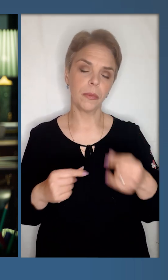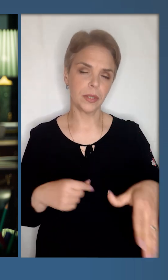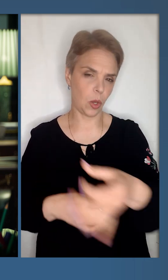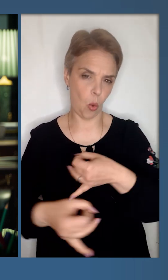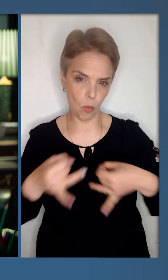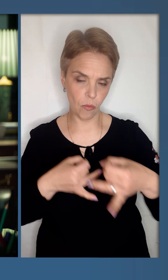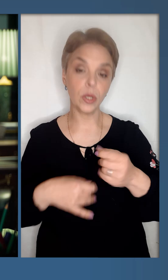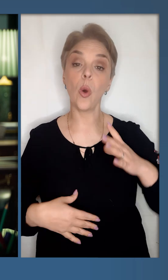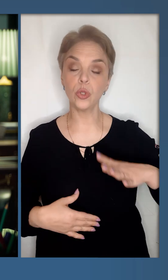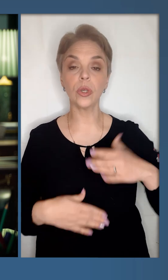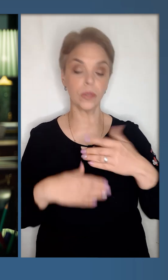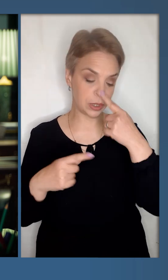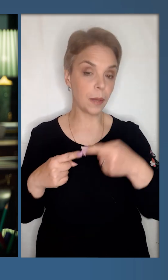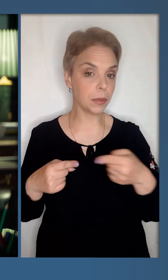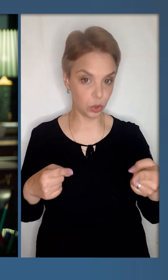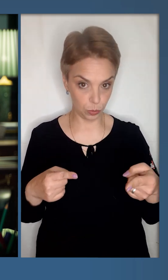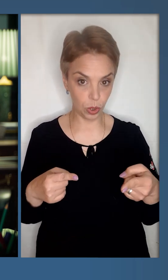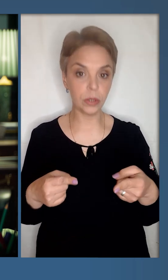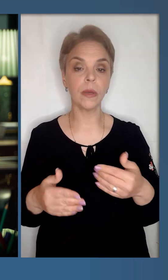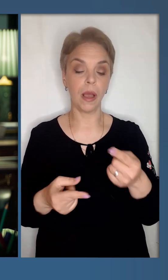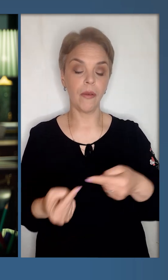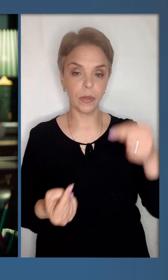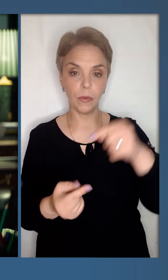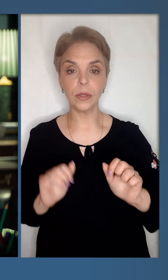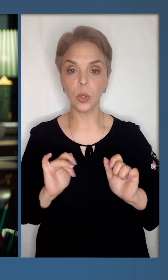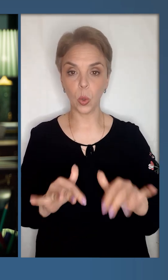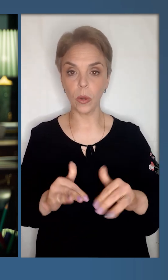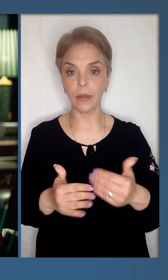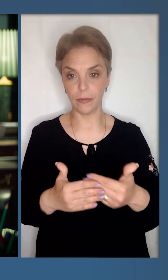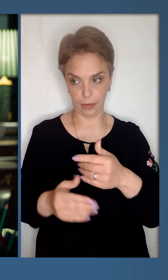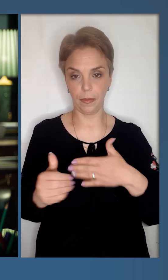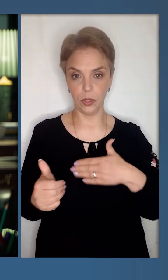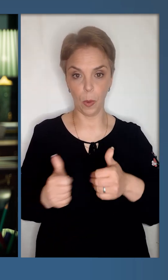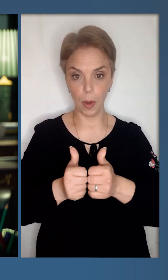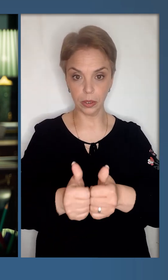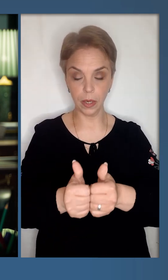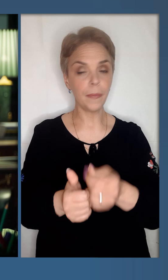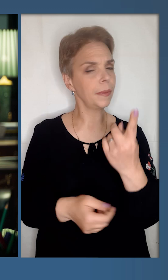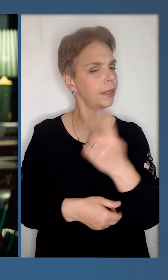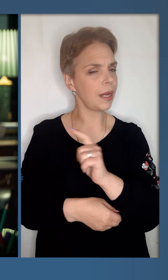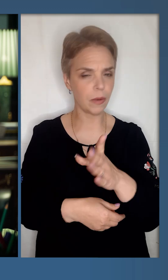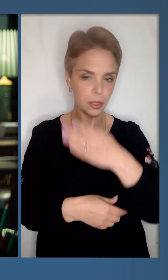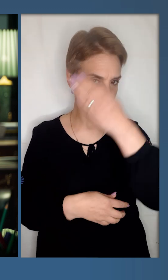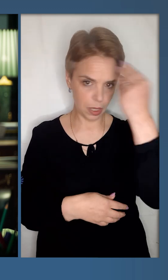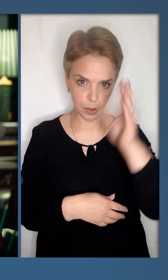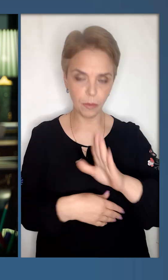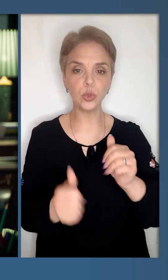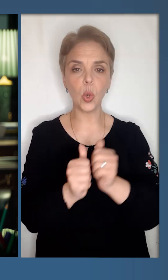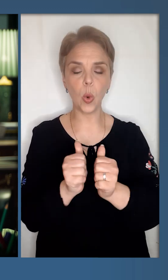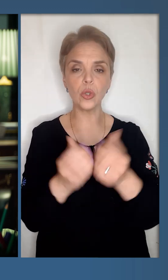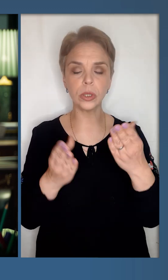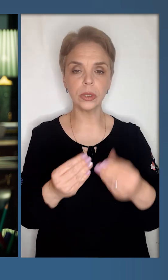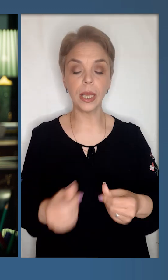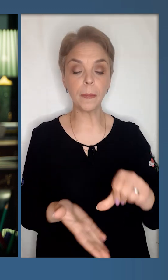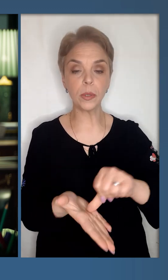це обговорювали і очікуємо вже найближчим часом відповідних кроків від партнерів. Ані на хвилину не забуваємо, що